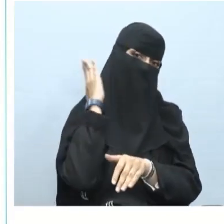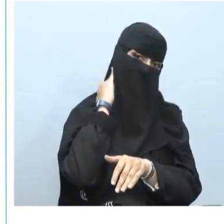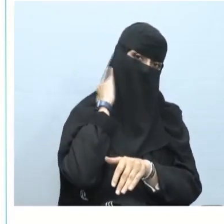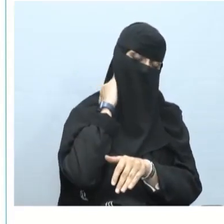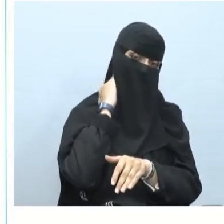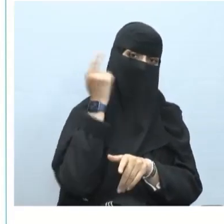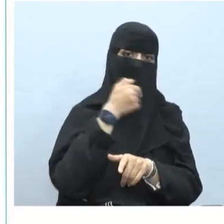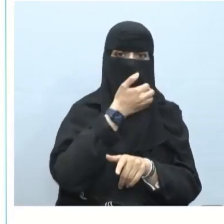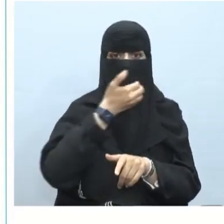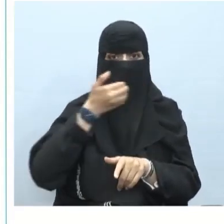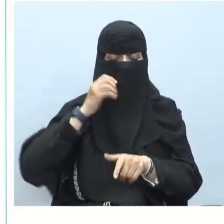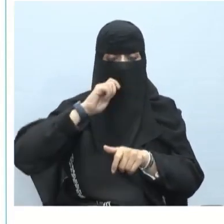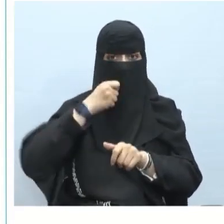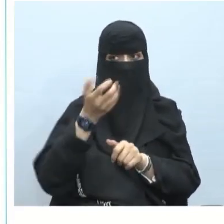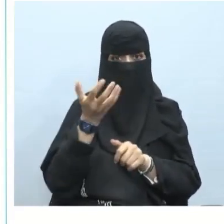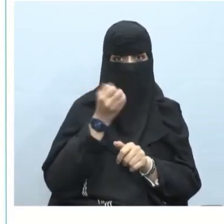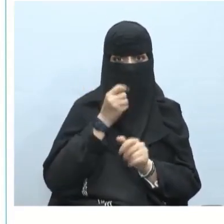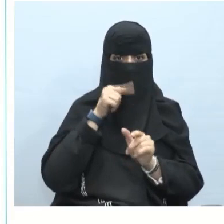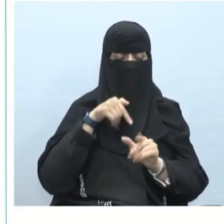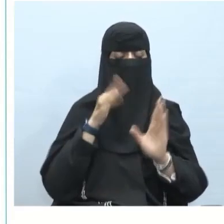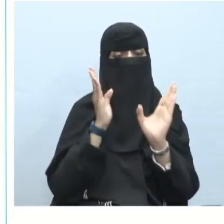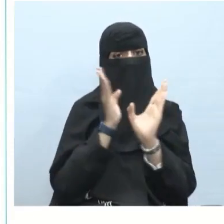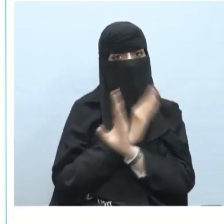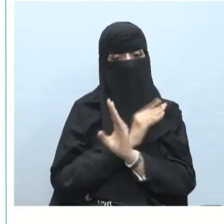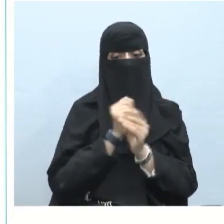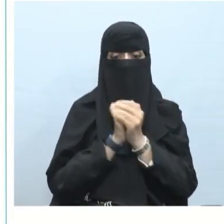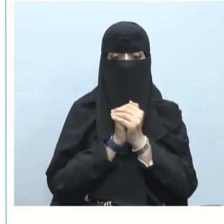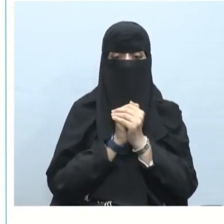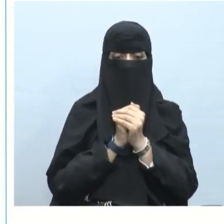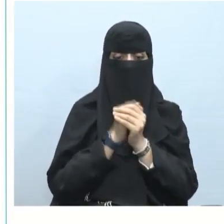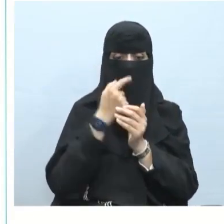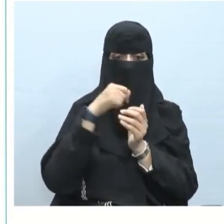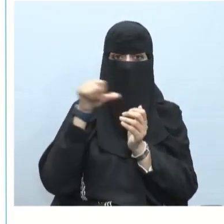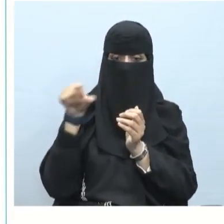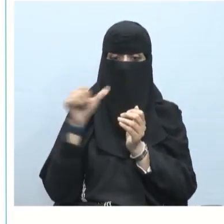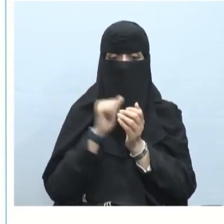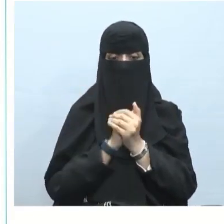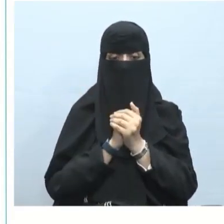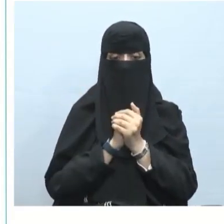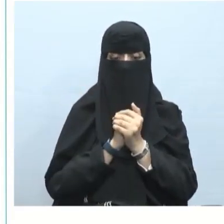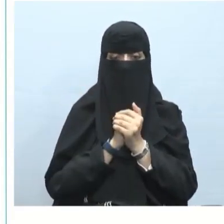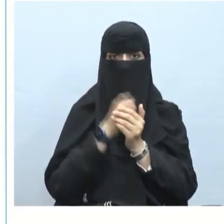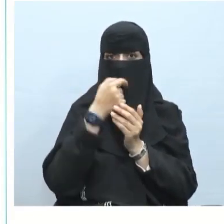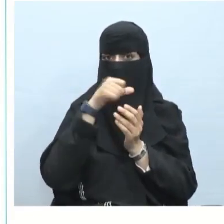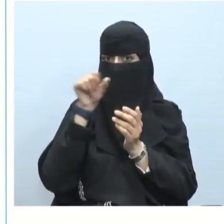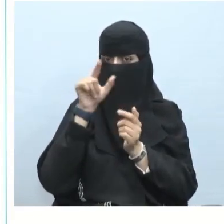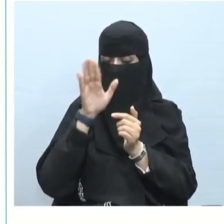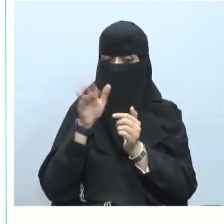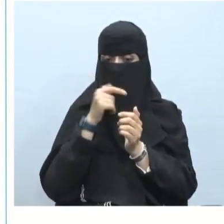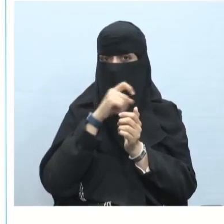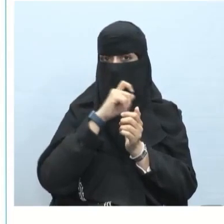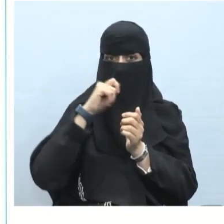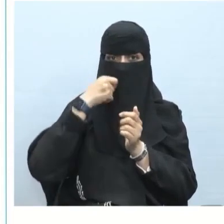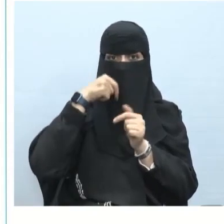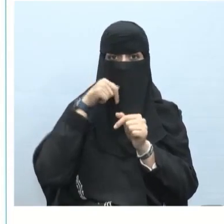الحاجة إليه خيانة و إذن لاحظ هنا الخيانة أن نكتم هذا